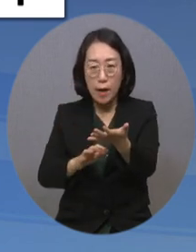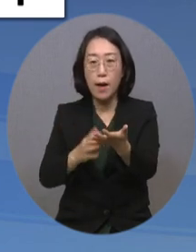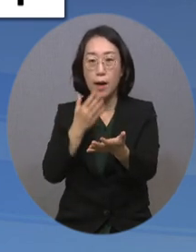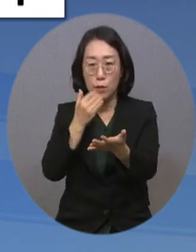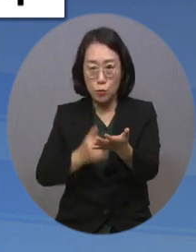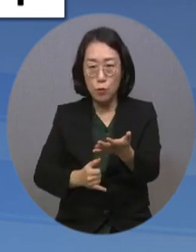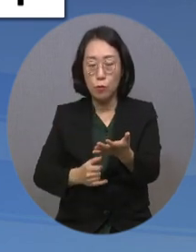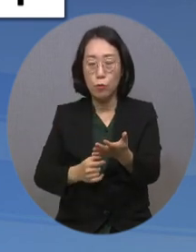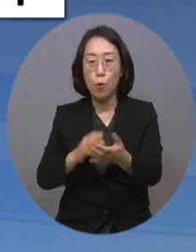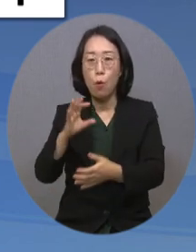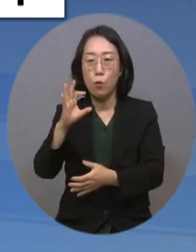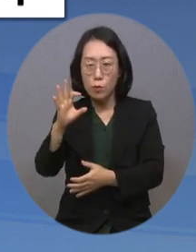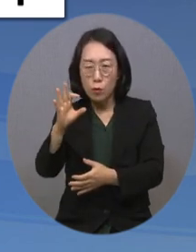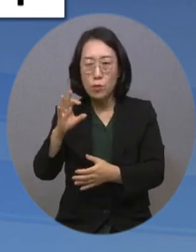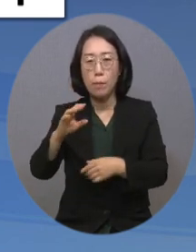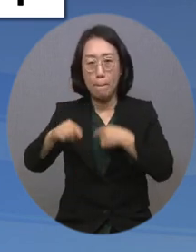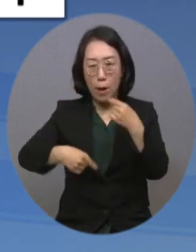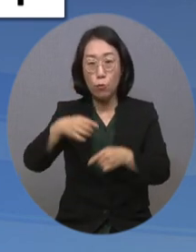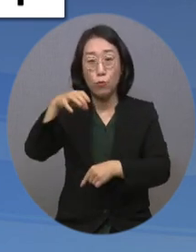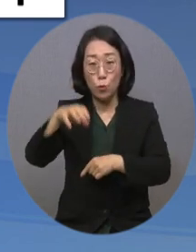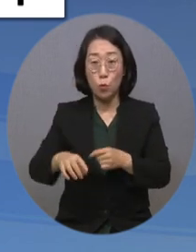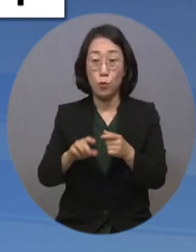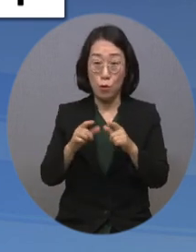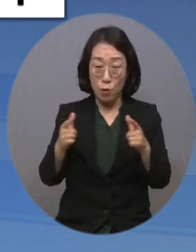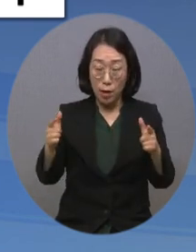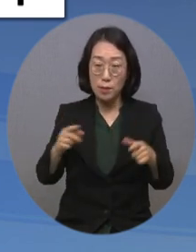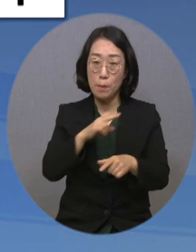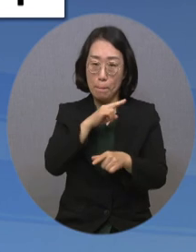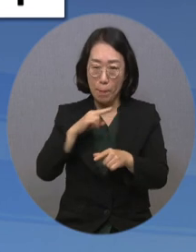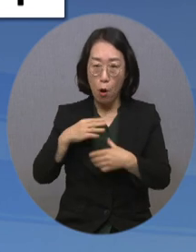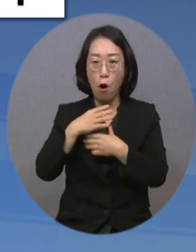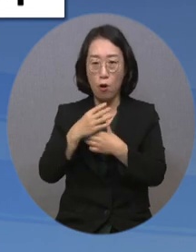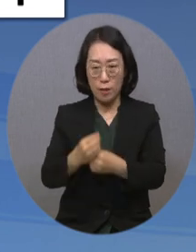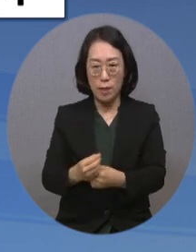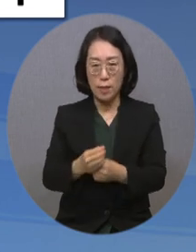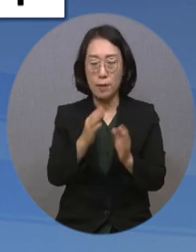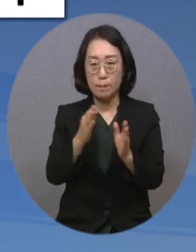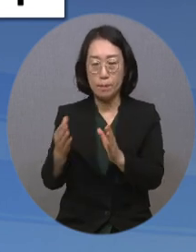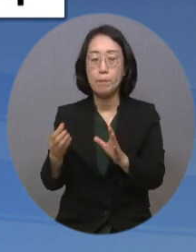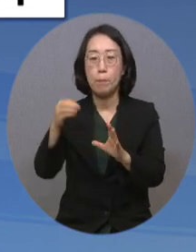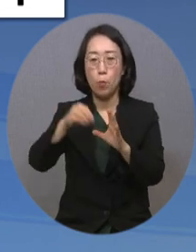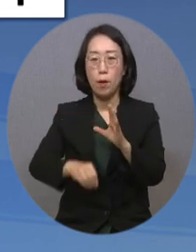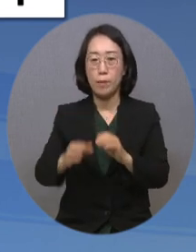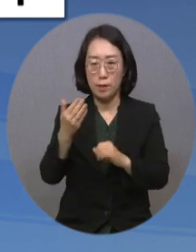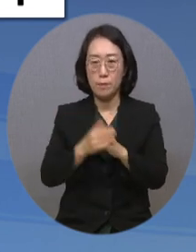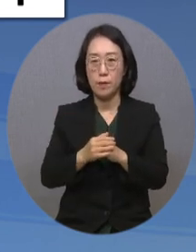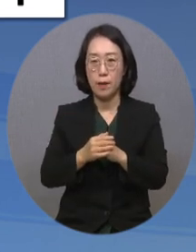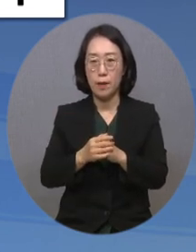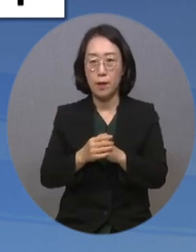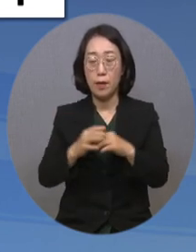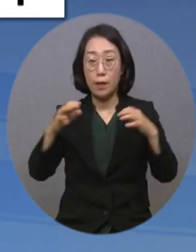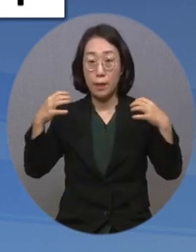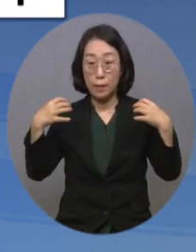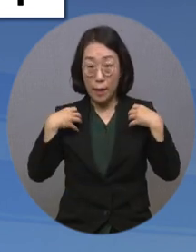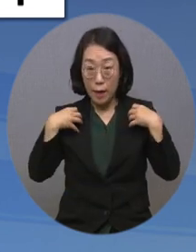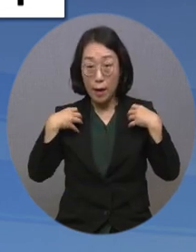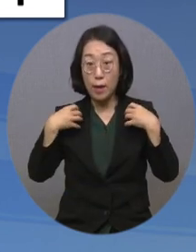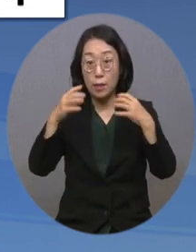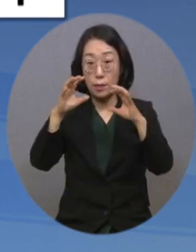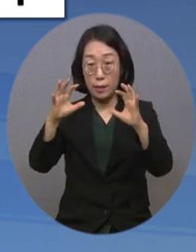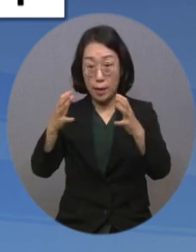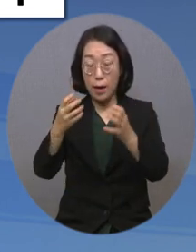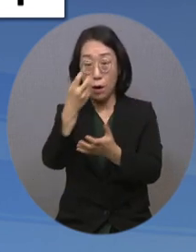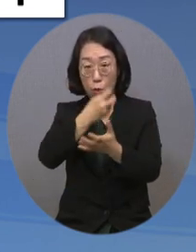교환대 등 검진 보조 장비를 통해 편의를 고려했습니다. 센터는 국가검진을 우선적으로 시행하며